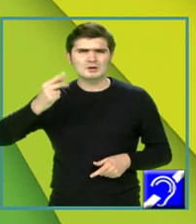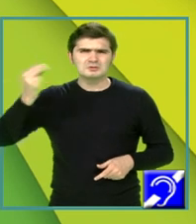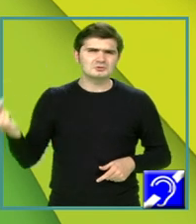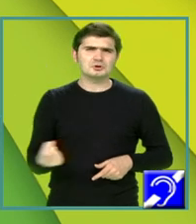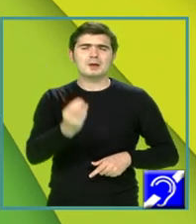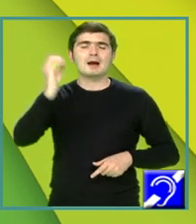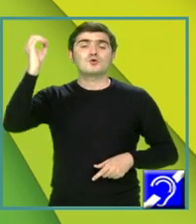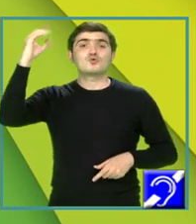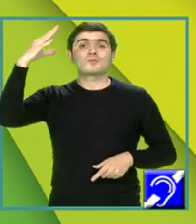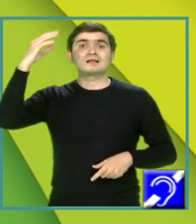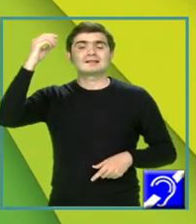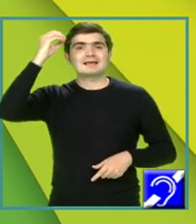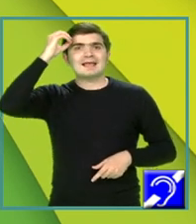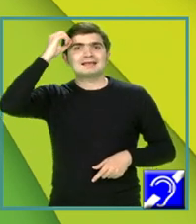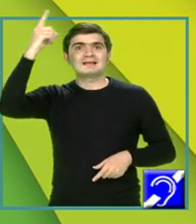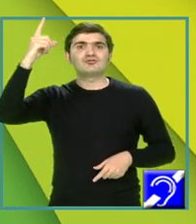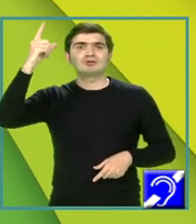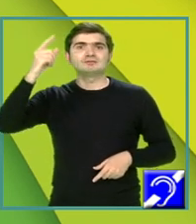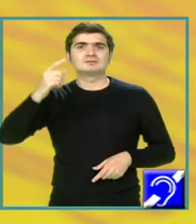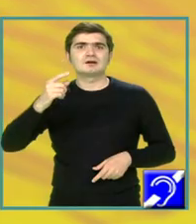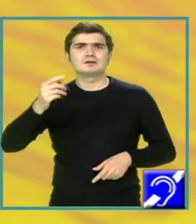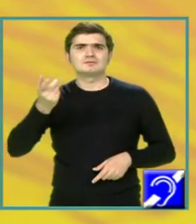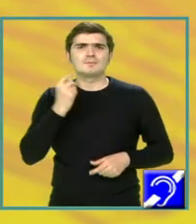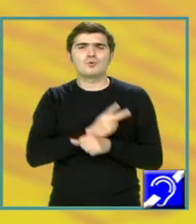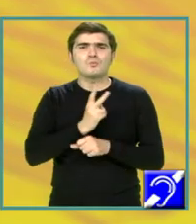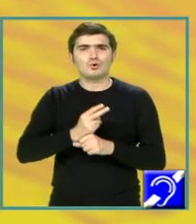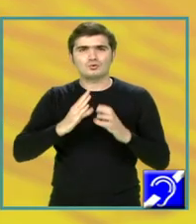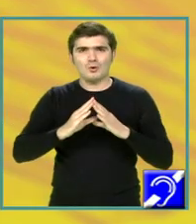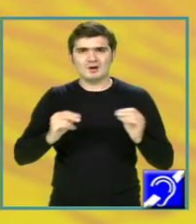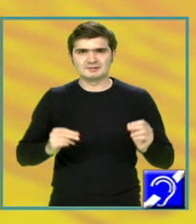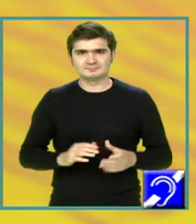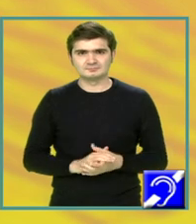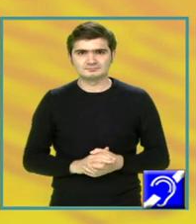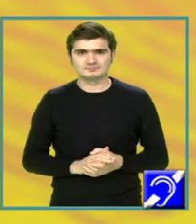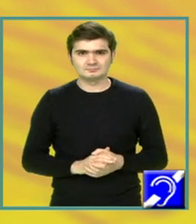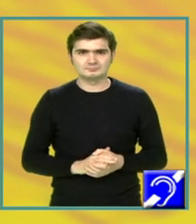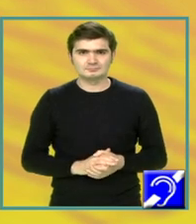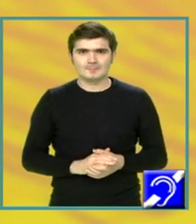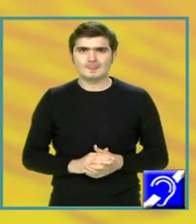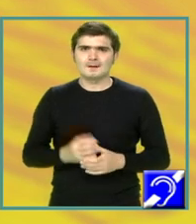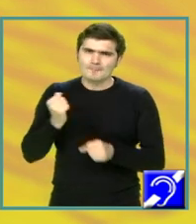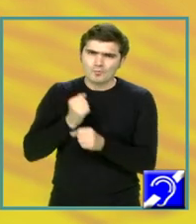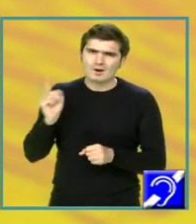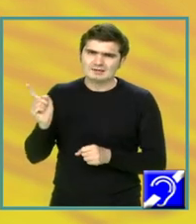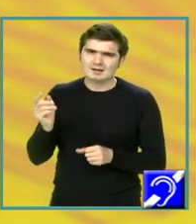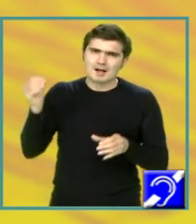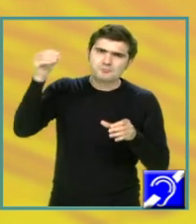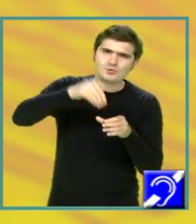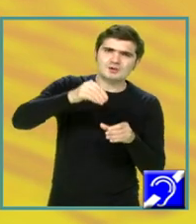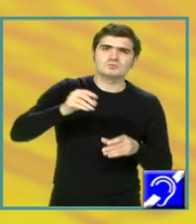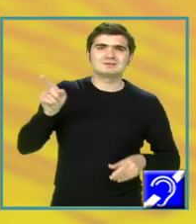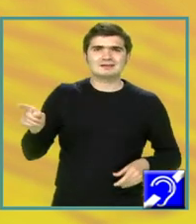iluminate inteligențe, ca să spun așa, ale poporului român. Aportul său, intelectual,